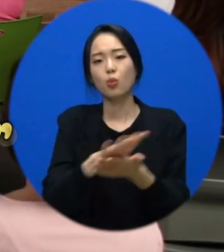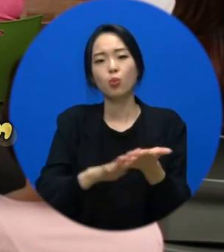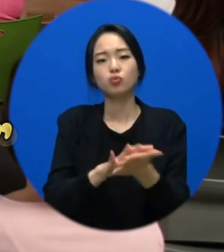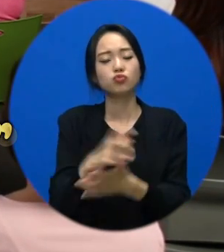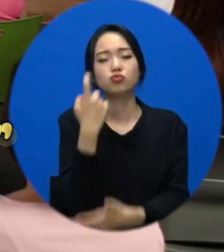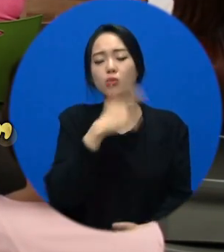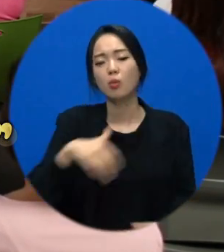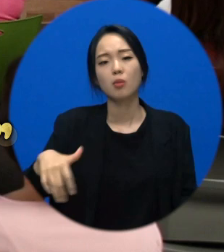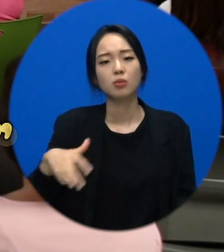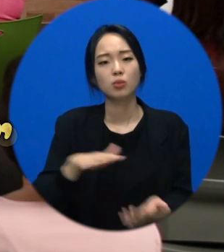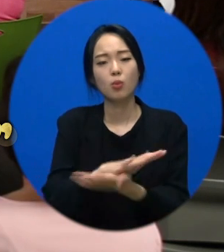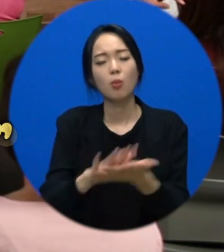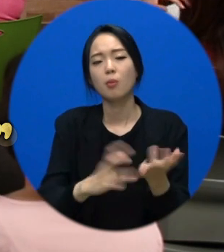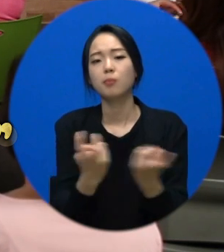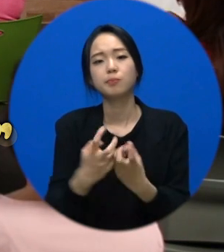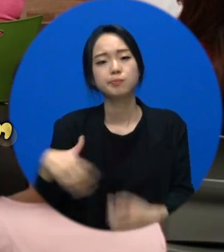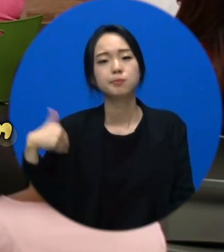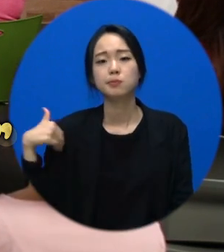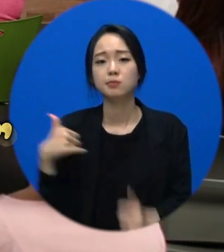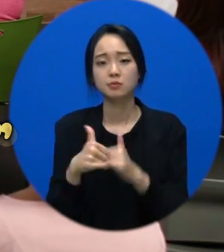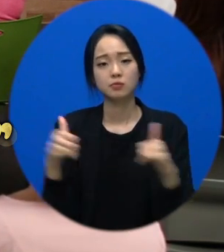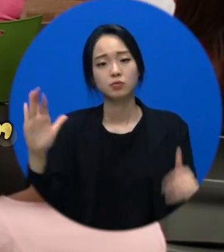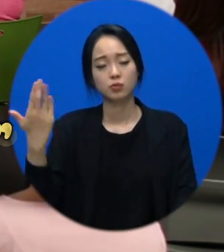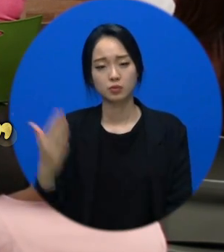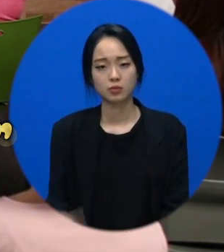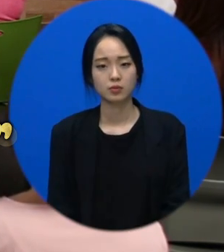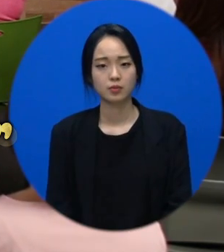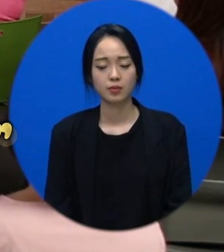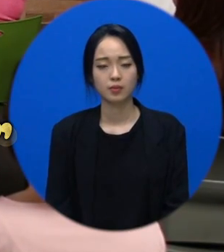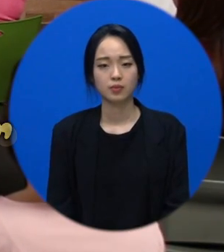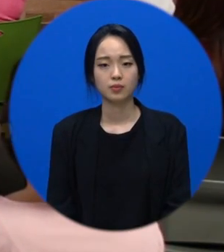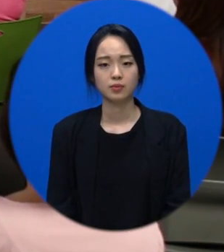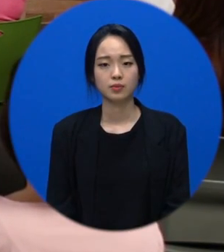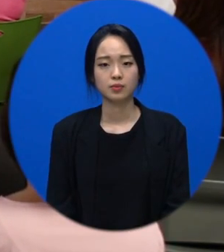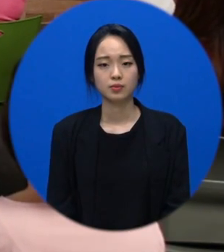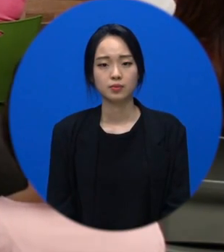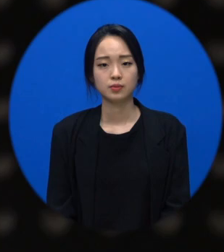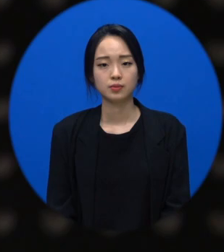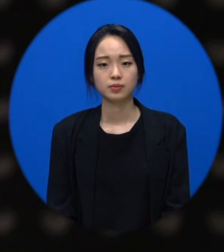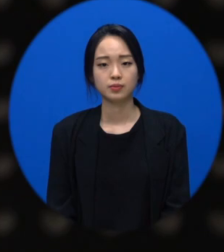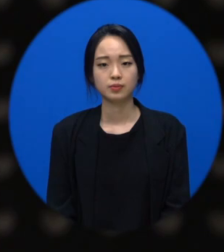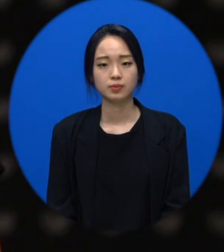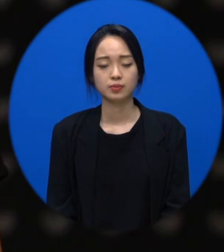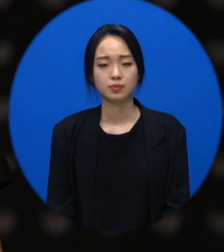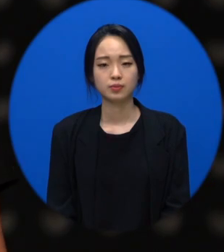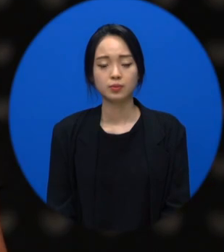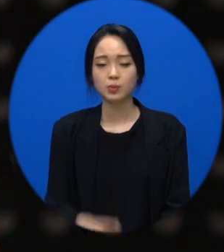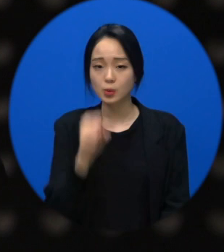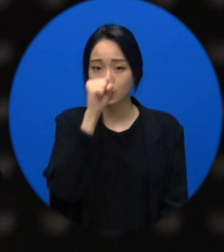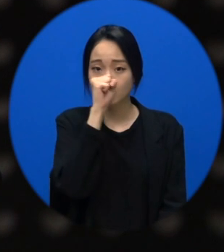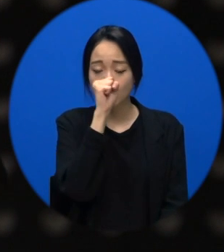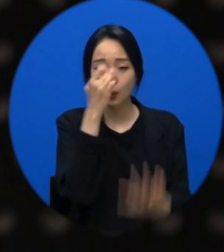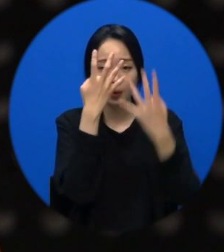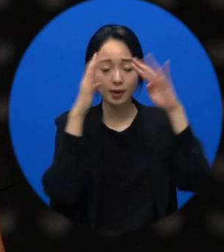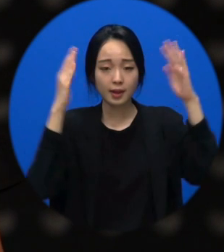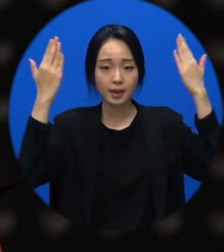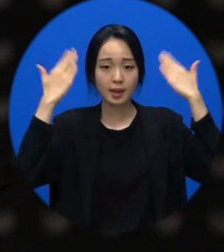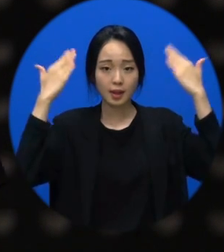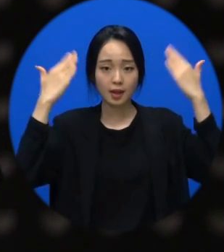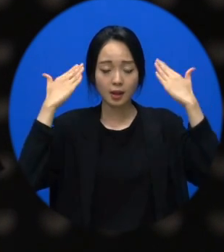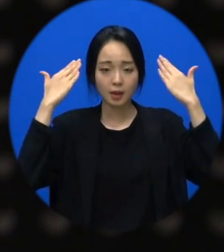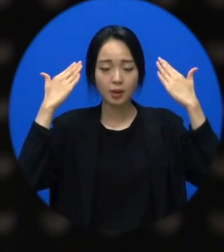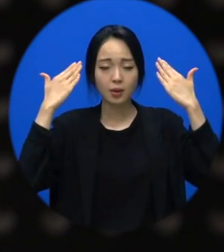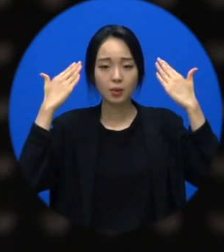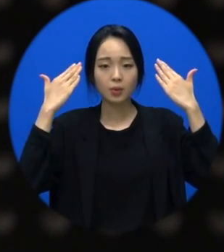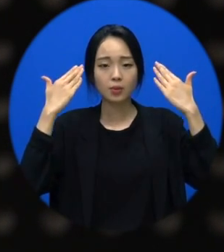워커홀릭을 자랑처럼 얘기하시잖아요. 그게 어떻게 자랑이에요. 놀 줄 모른다는 자기 고백이죠. 좋은 대학 저건 모든